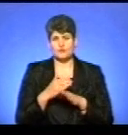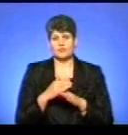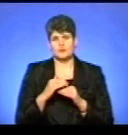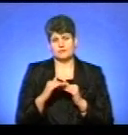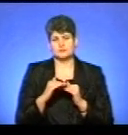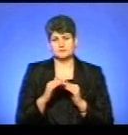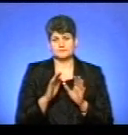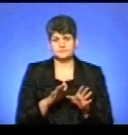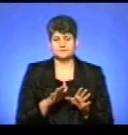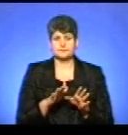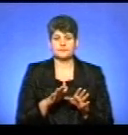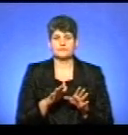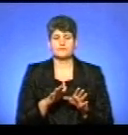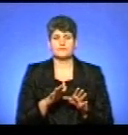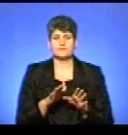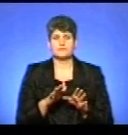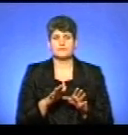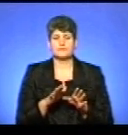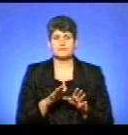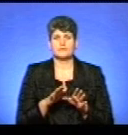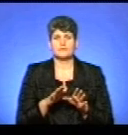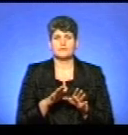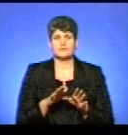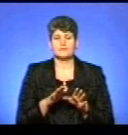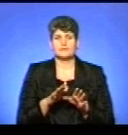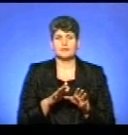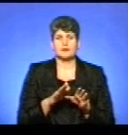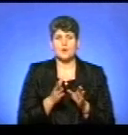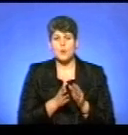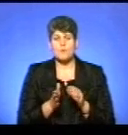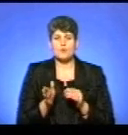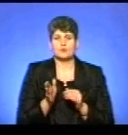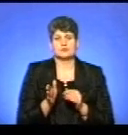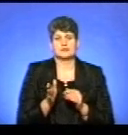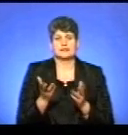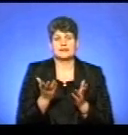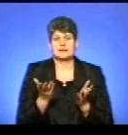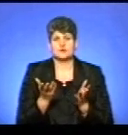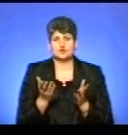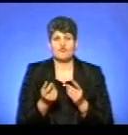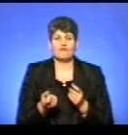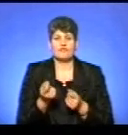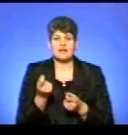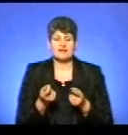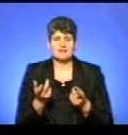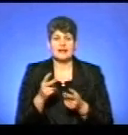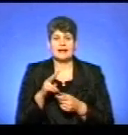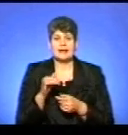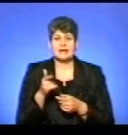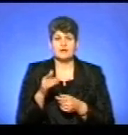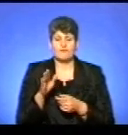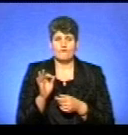заліснення, великий обходить. І якщо виявляти лігва, якщо